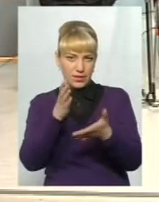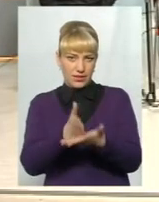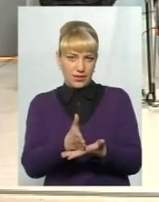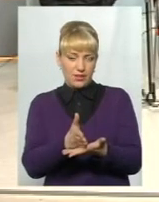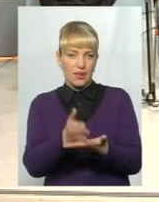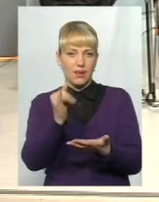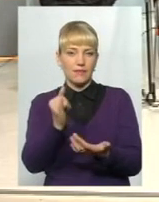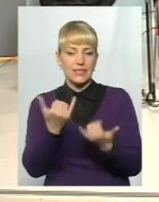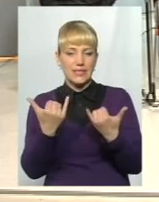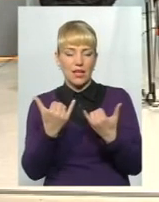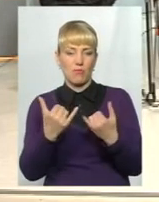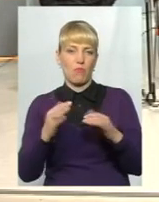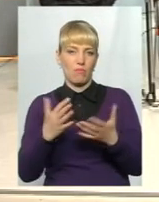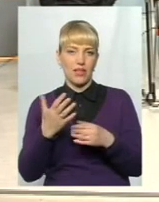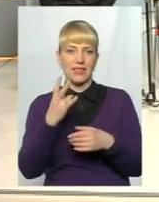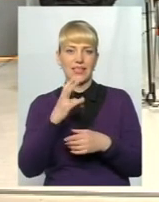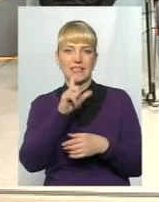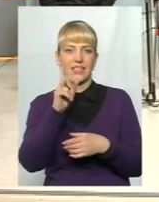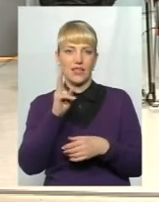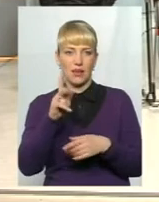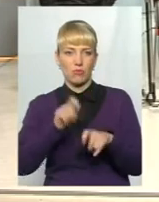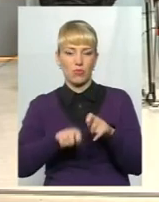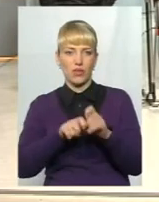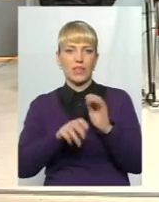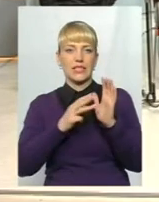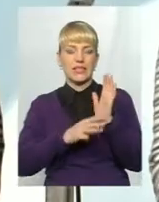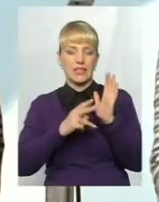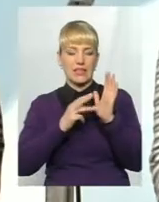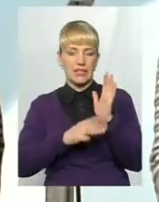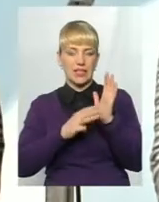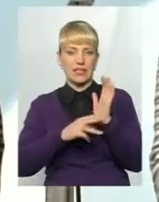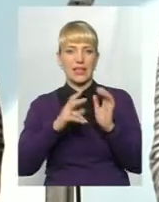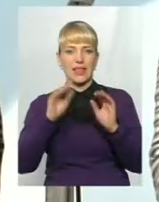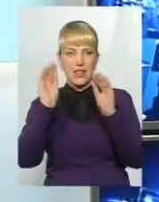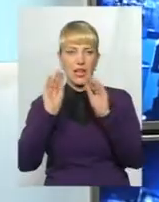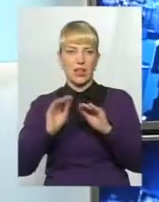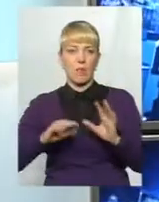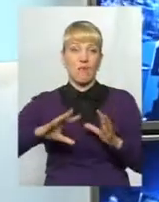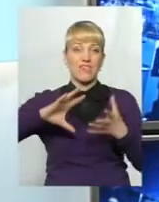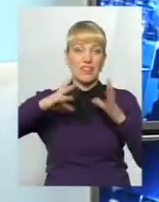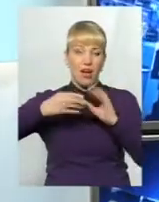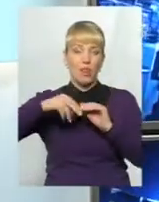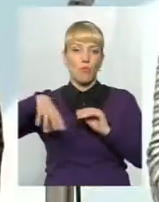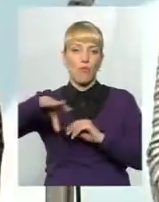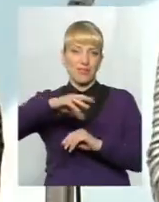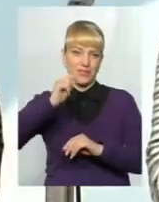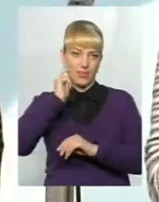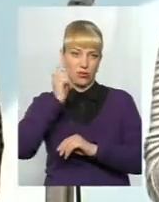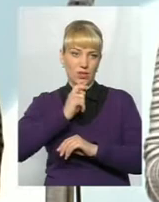В даний момент НАЗК перевірило 70 декларацій. В загальному, це по всій Україні. По всій Україні. По всій Україні. І